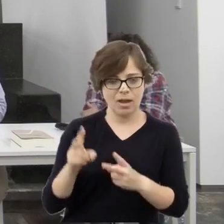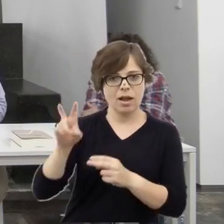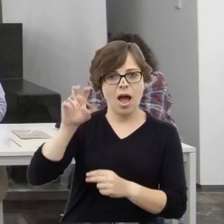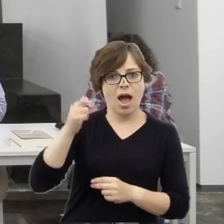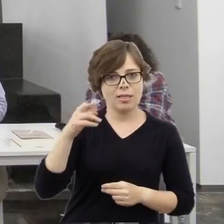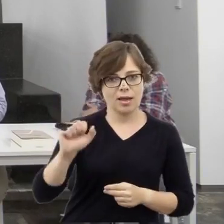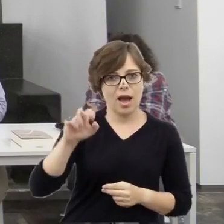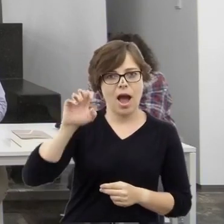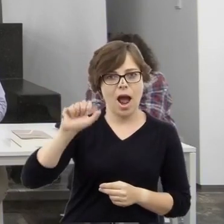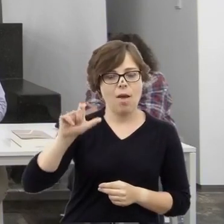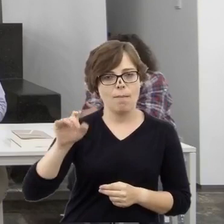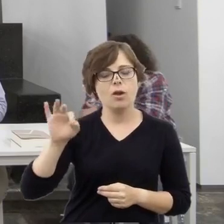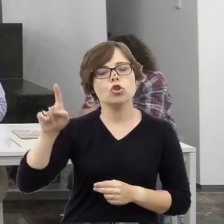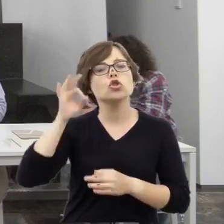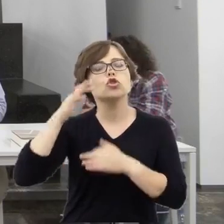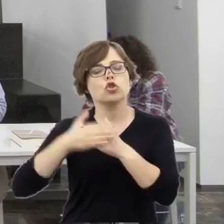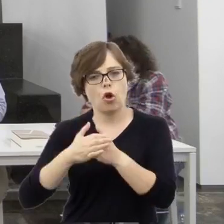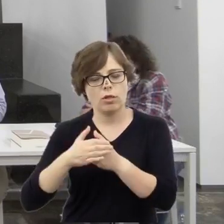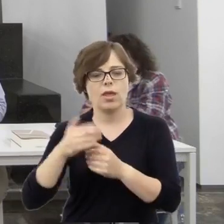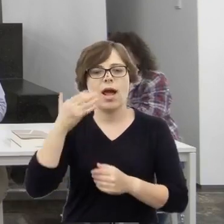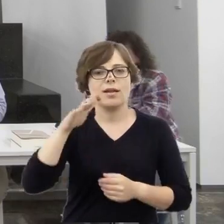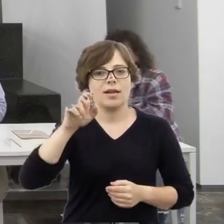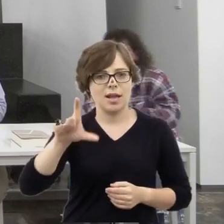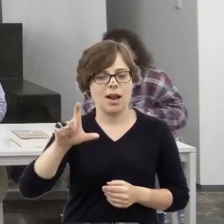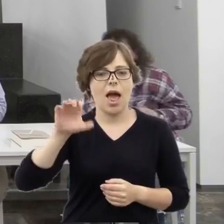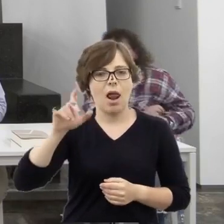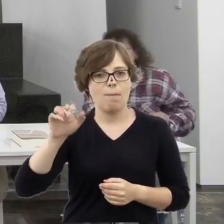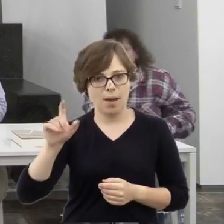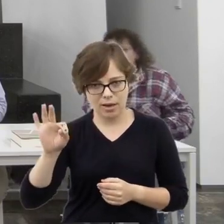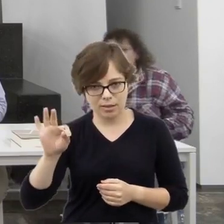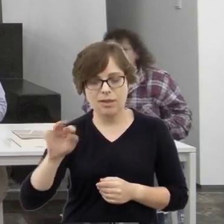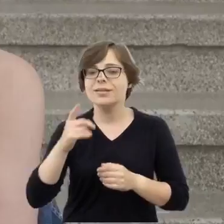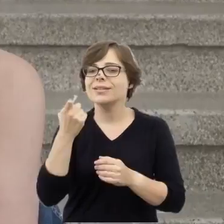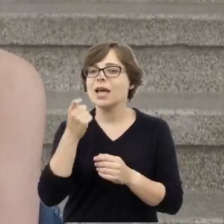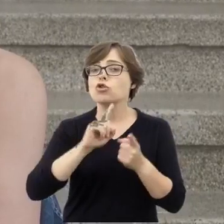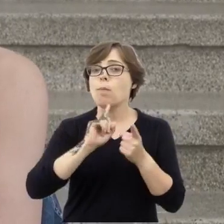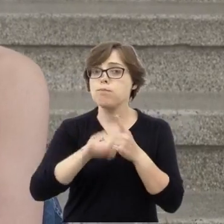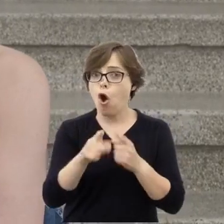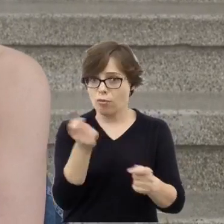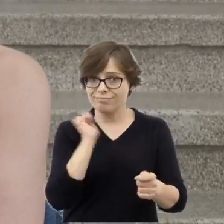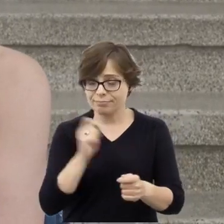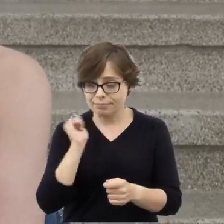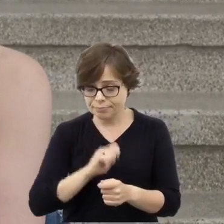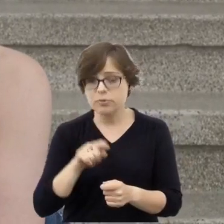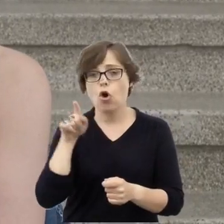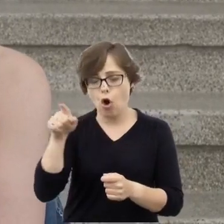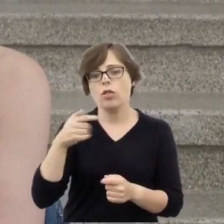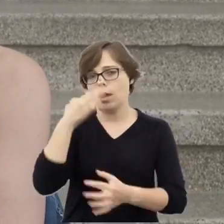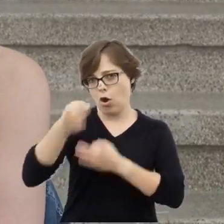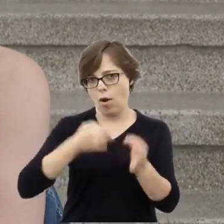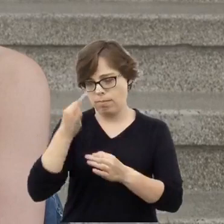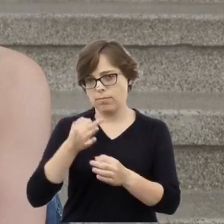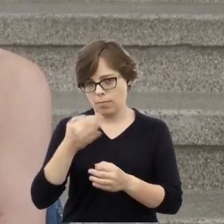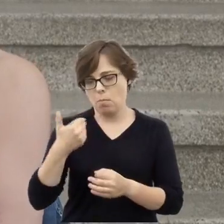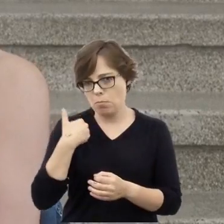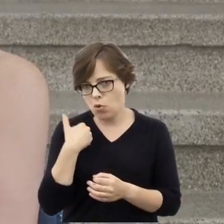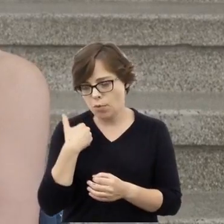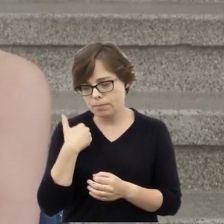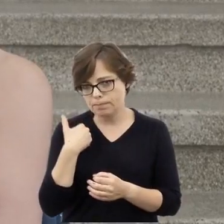Jehiela Alperta, złożyła zaraz po pogromie zeznanie, które jest bardzo często